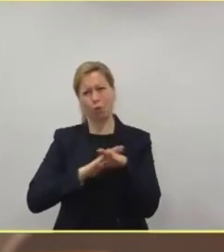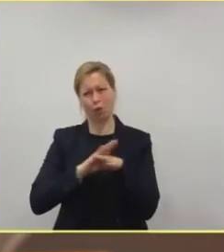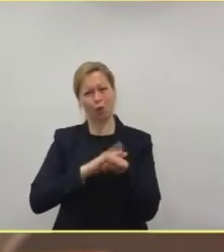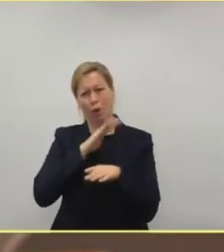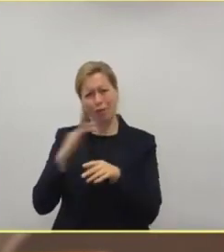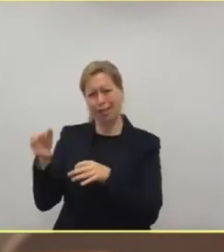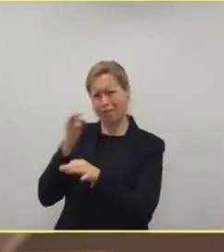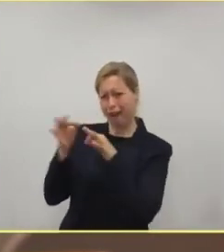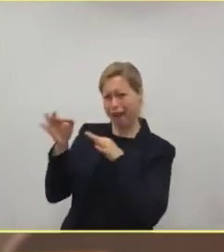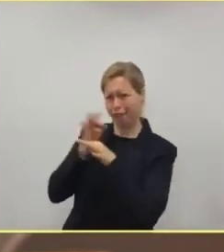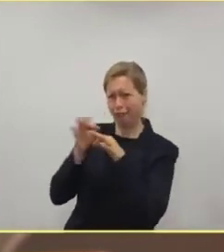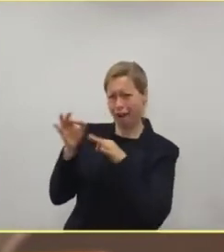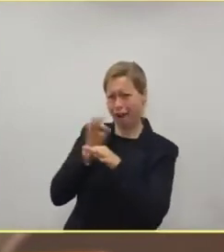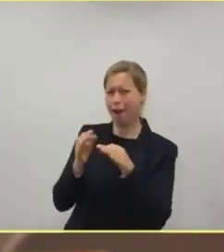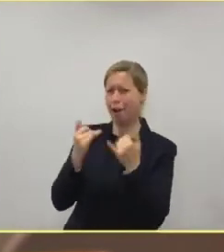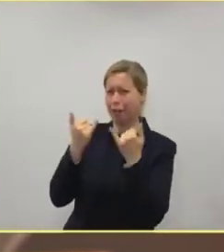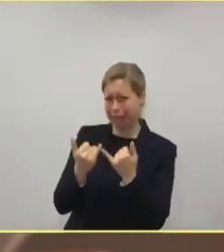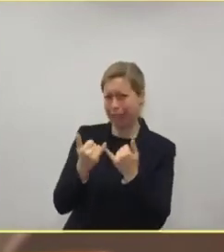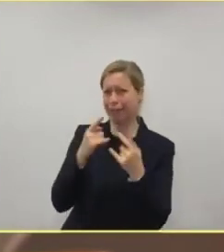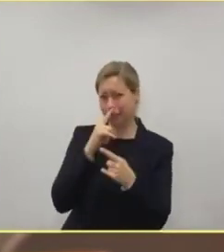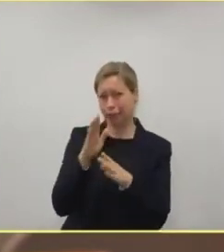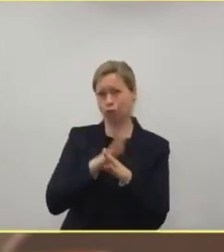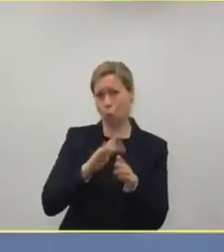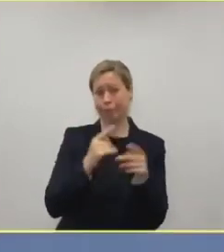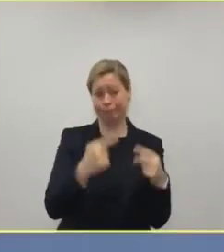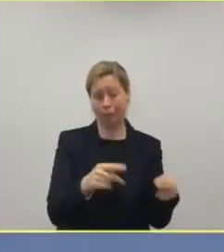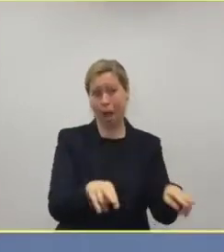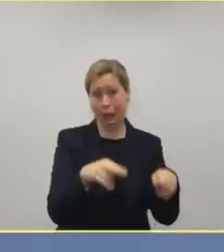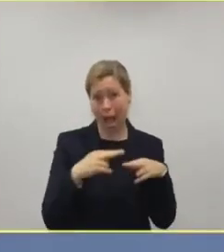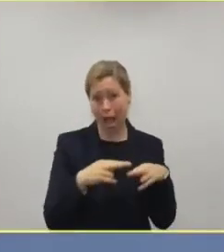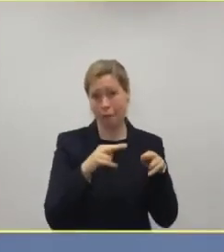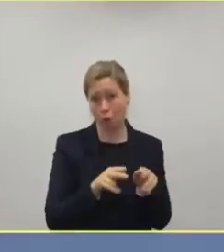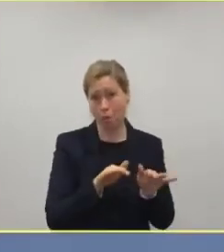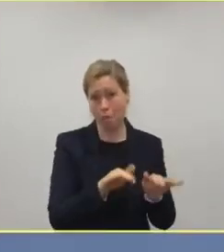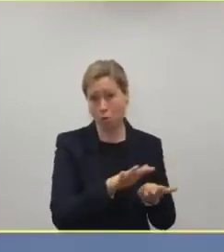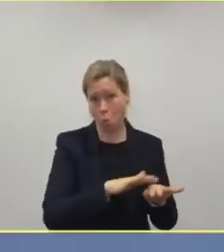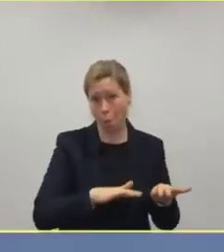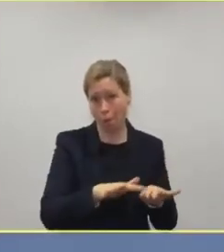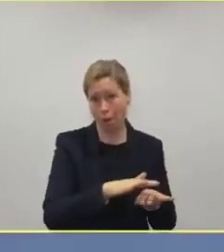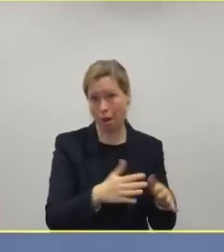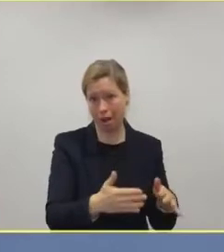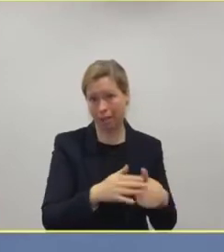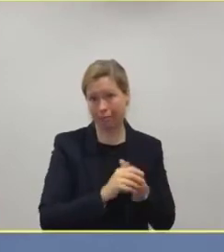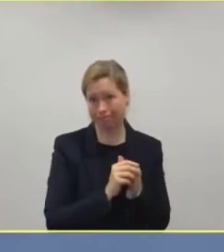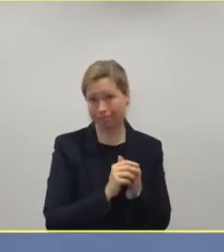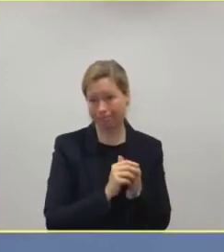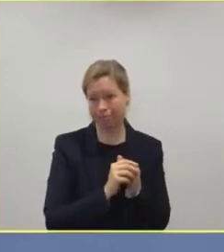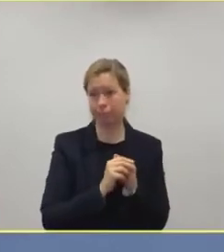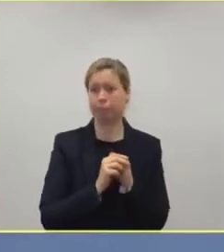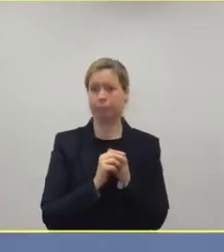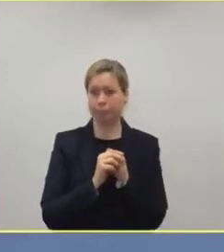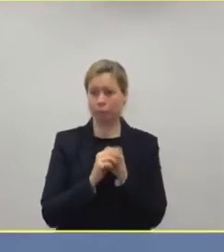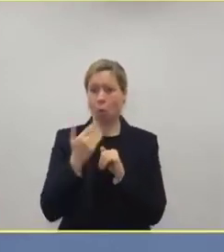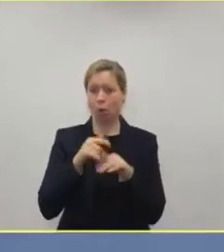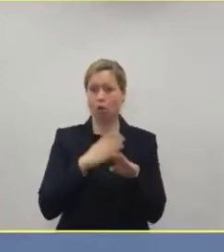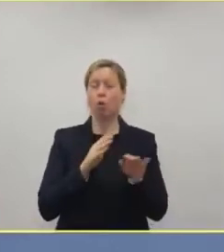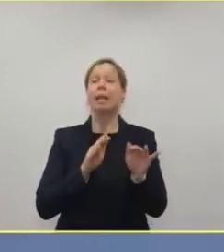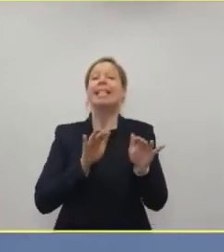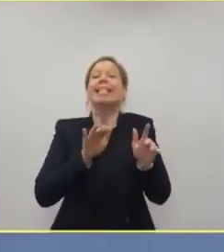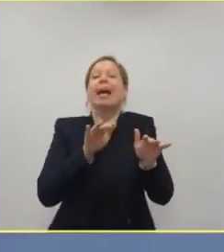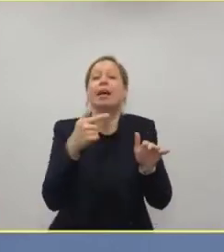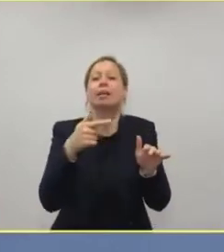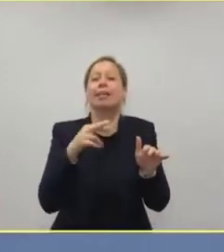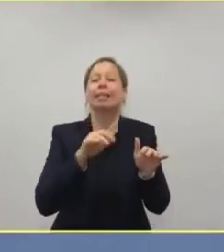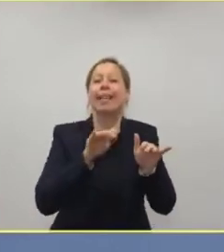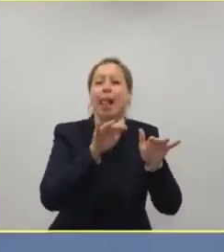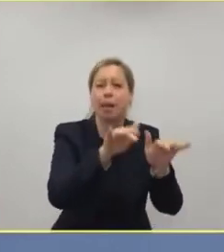in den Millionenbereich gehen. Das ist ja in dem Beispiel der Fall. Ne Milliarden ist das, oder Milliarden. Also es